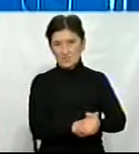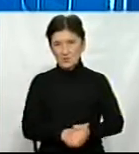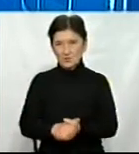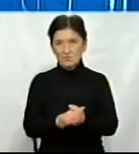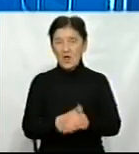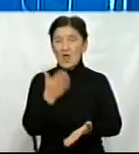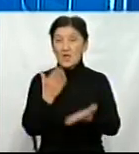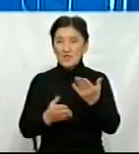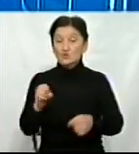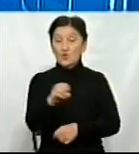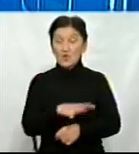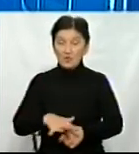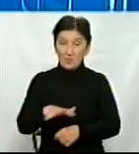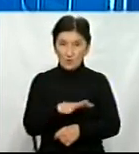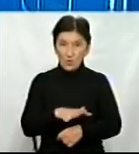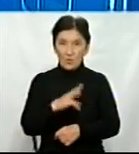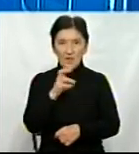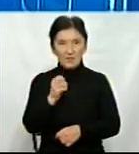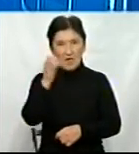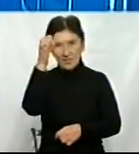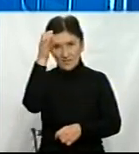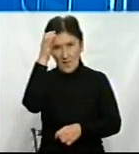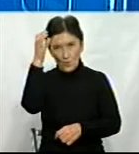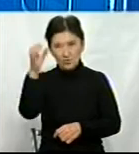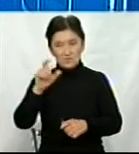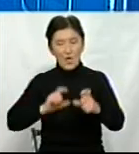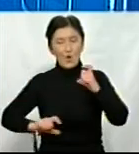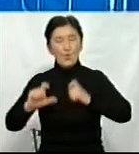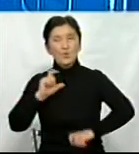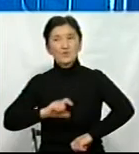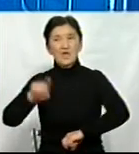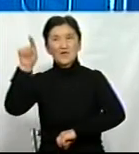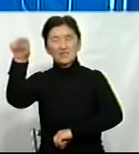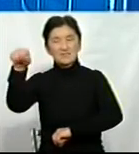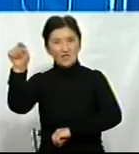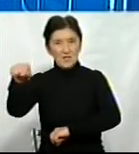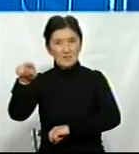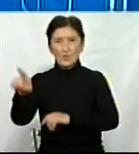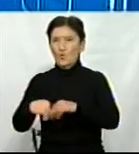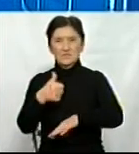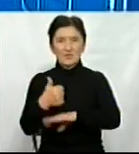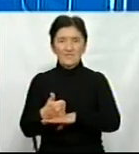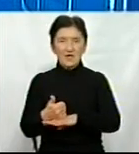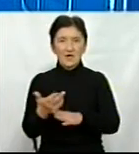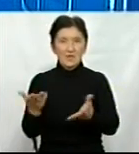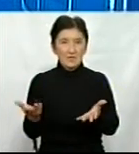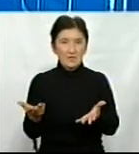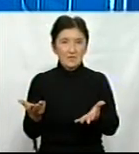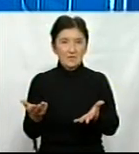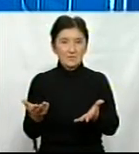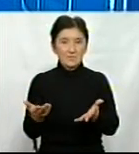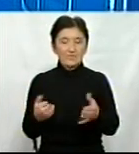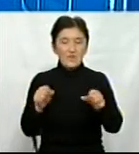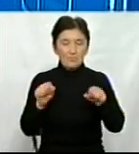якщо Європа базується переважно на науці університетській, тобто там університети – це основне, тому і назва така –